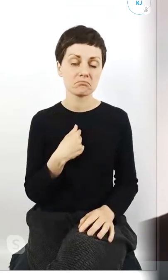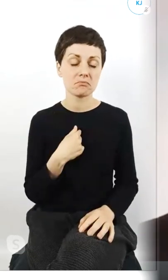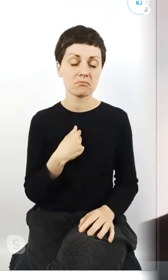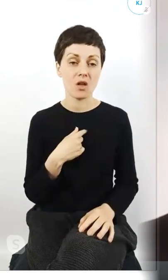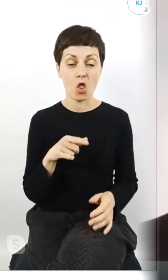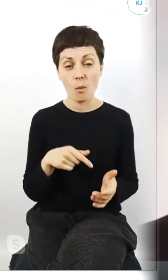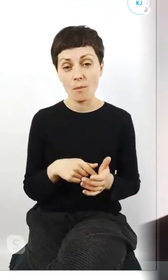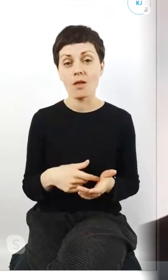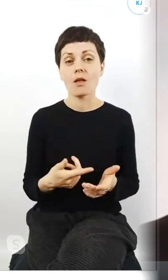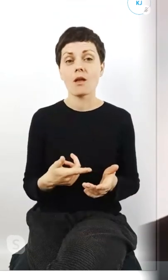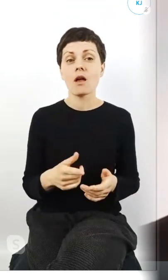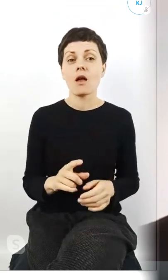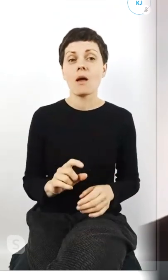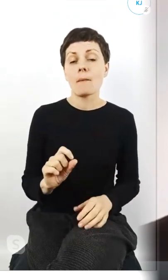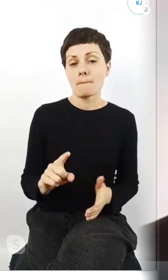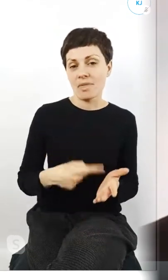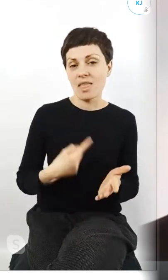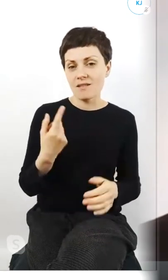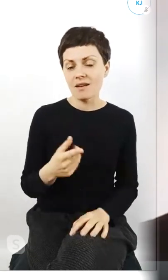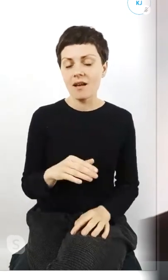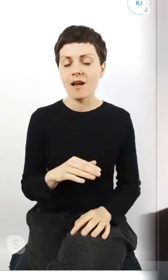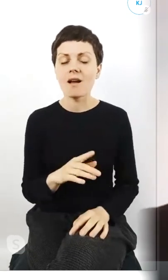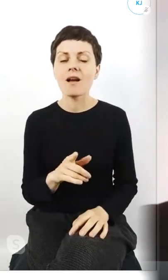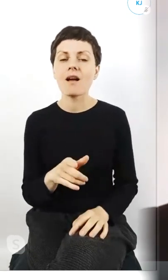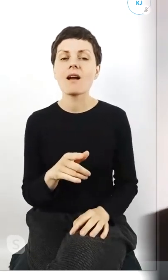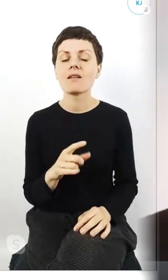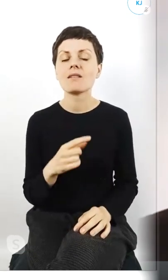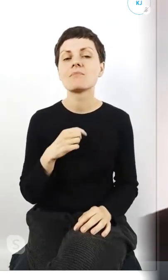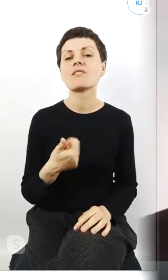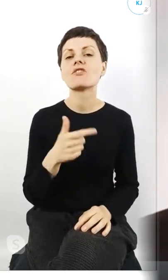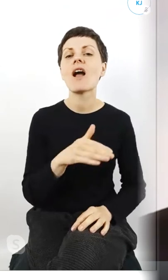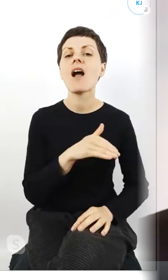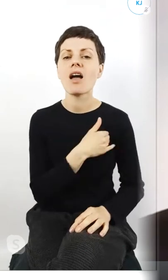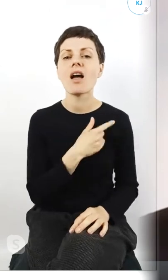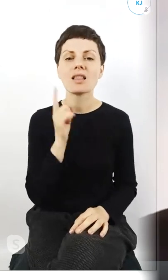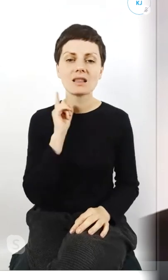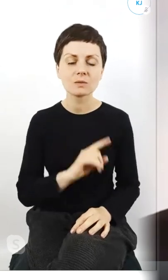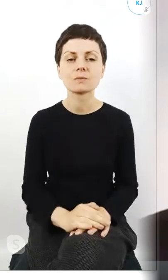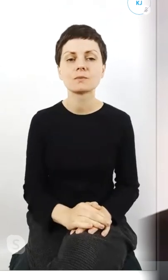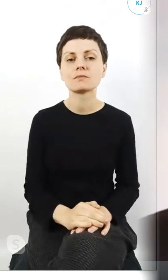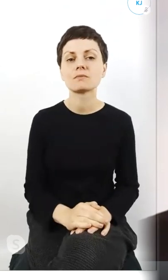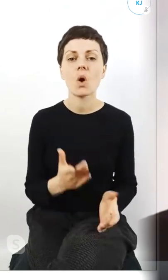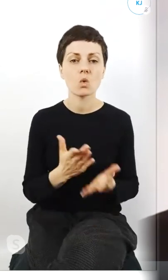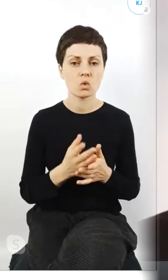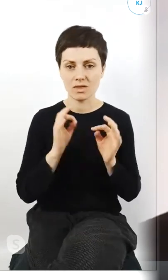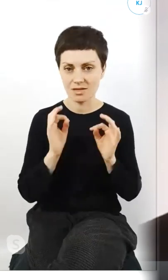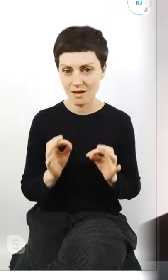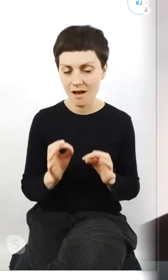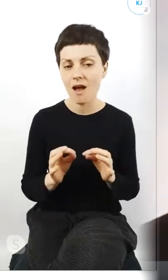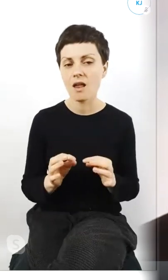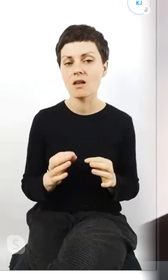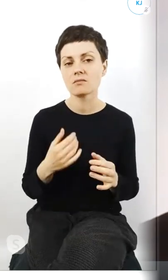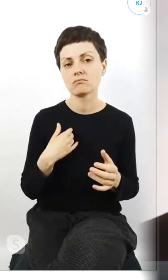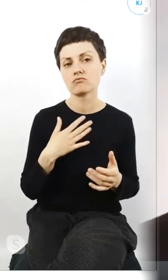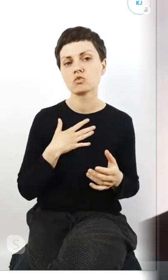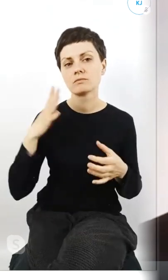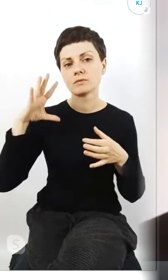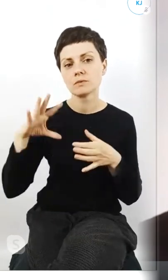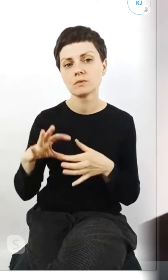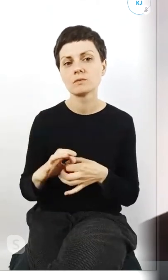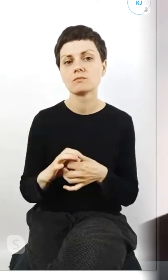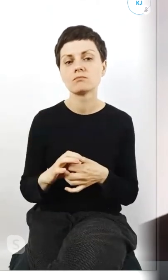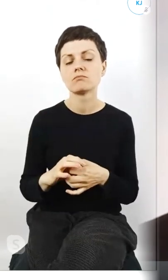co prawda w pierwszej klasie liceum ale już już teraz wiążę jakąś swoją przyszłość